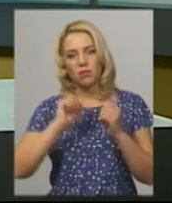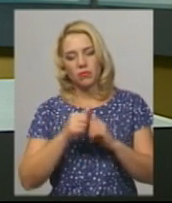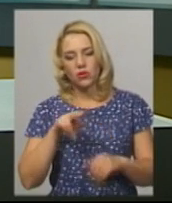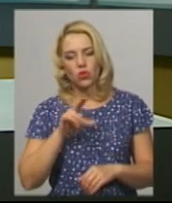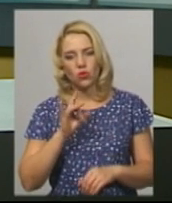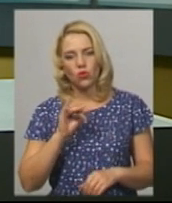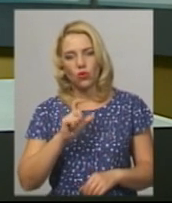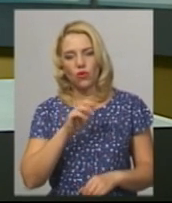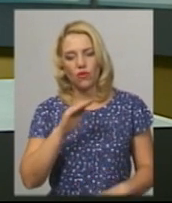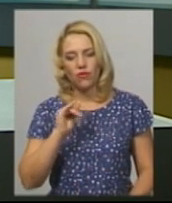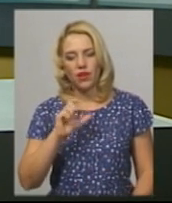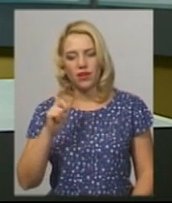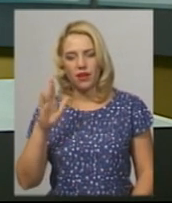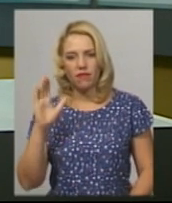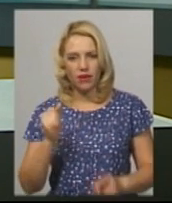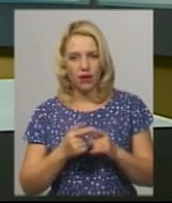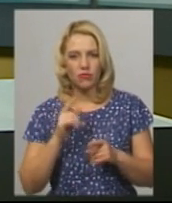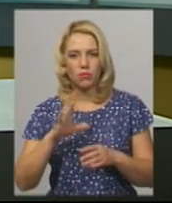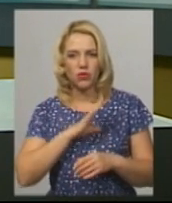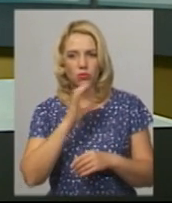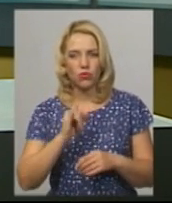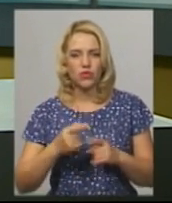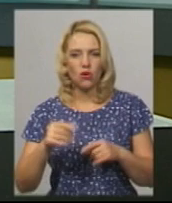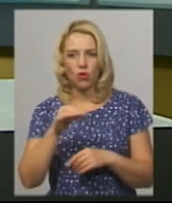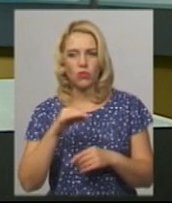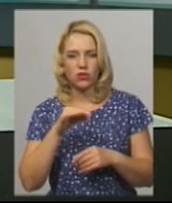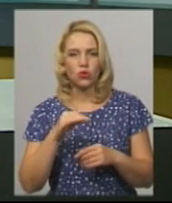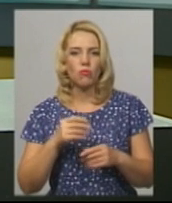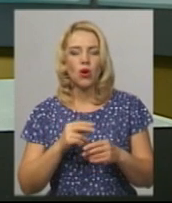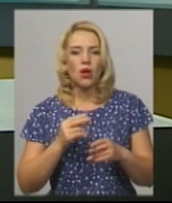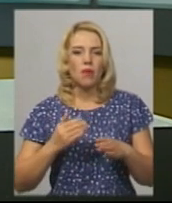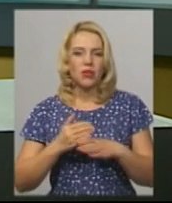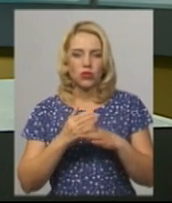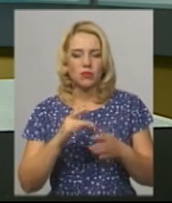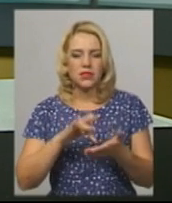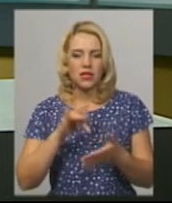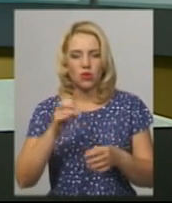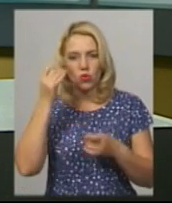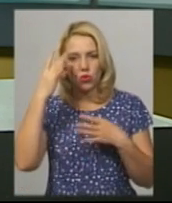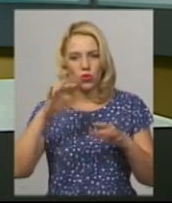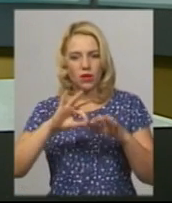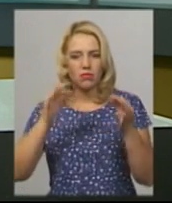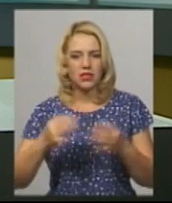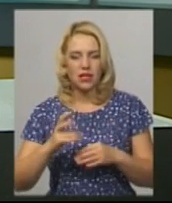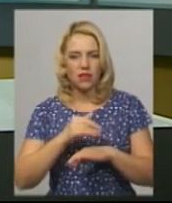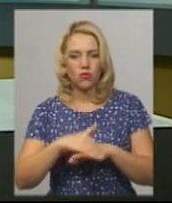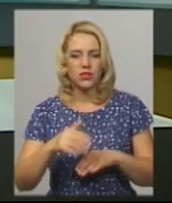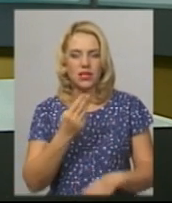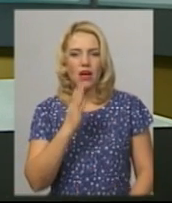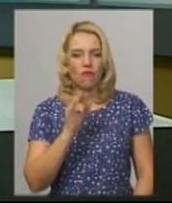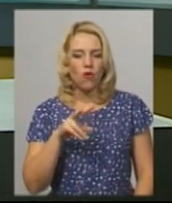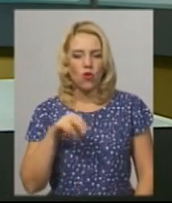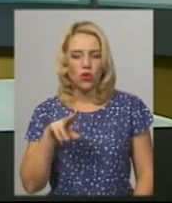Дорофєєва відбувся у Хмельницькому обласному науково-методичному центрі культури і мистецтв, що на вулиці Володимирській. В штанувати